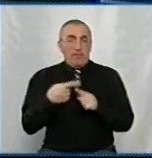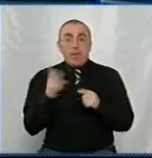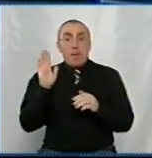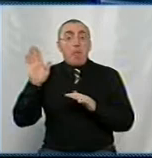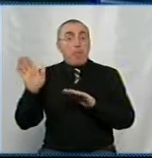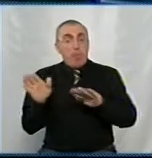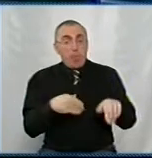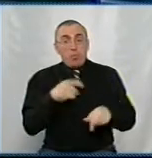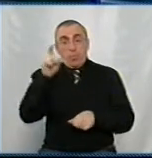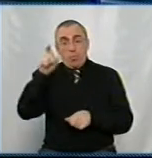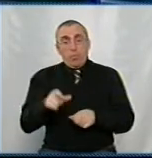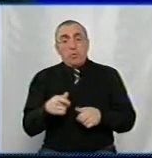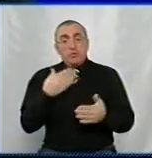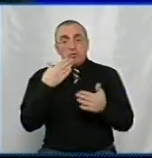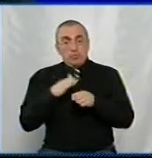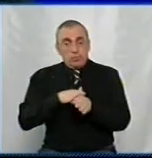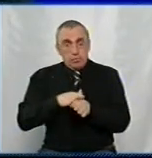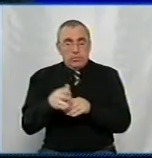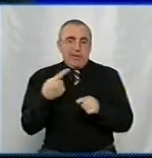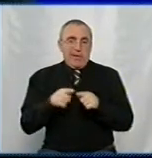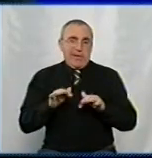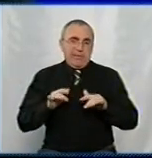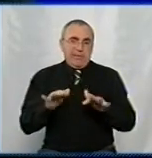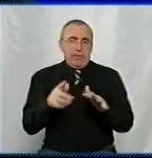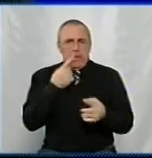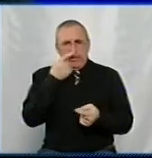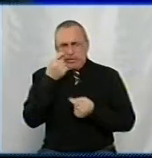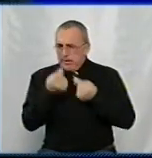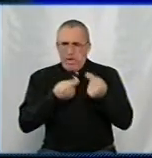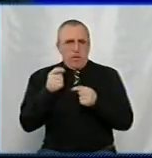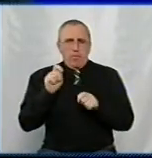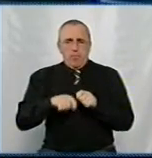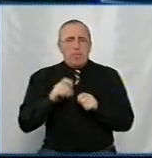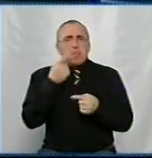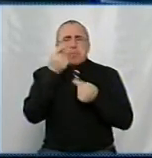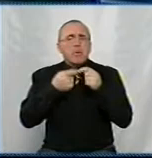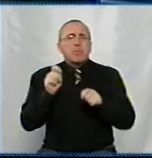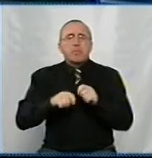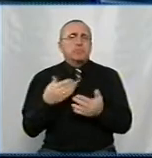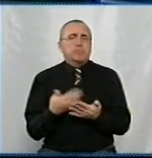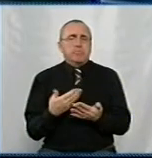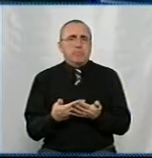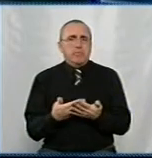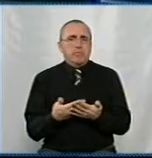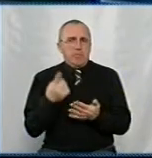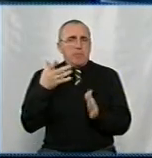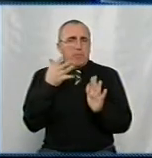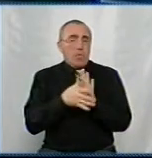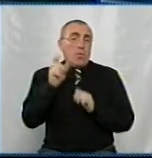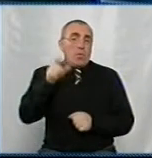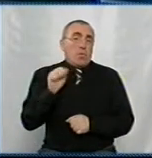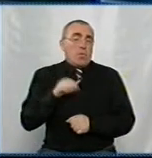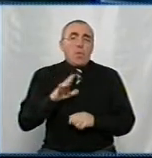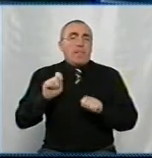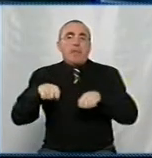потім ми до нього застосовуємо такі заходи. Детально перевіряємо. А що таке детально перевіряємо? Тобто, ви розумієте, людина могла не